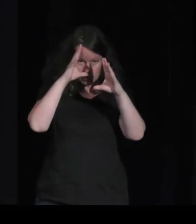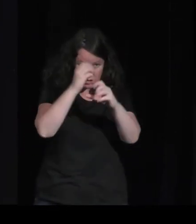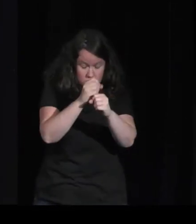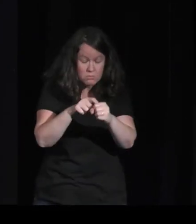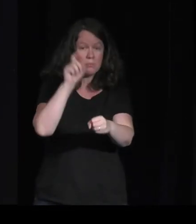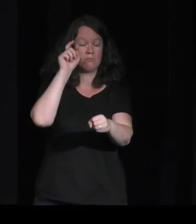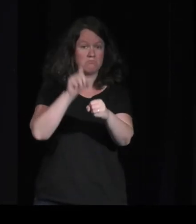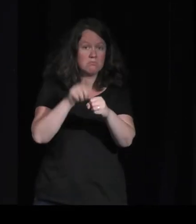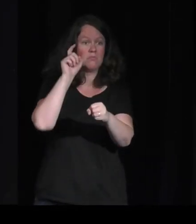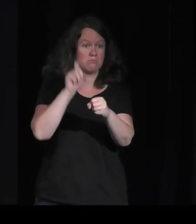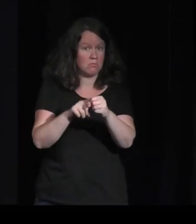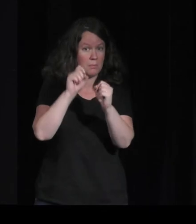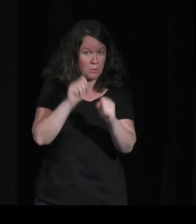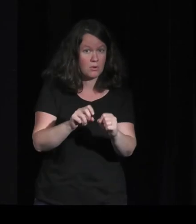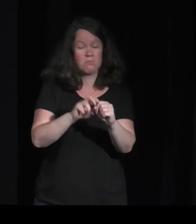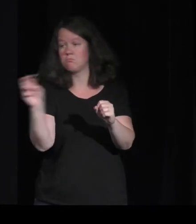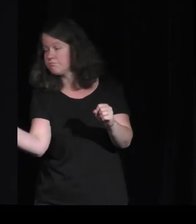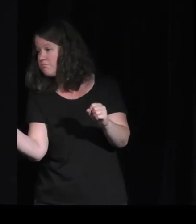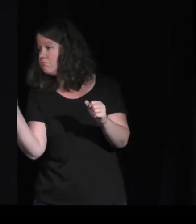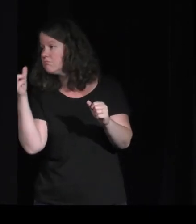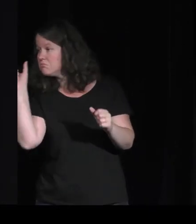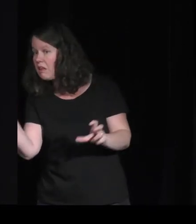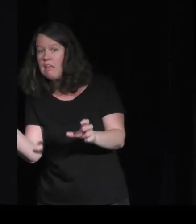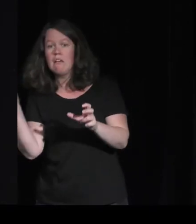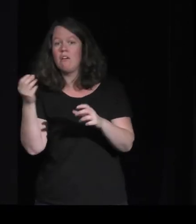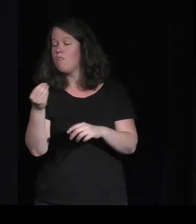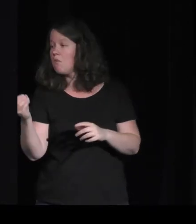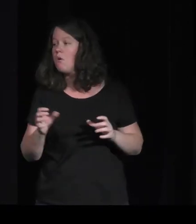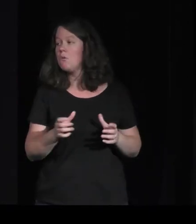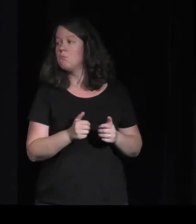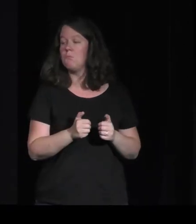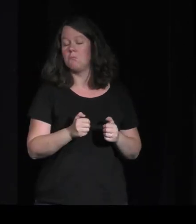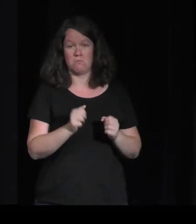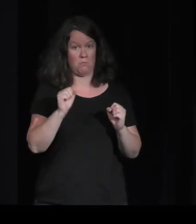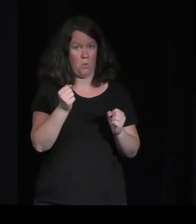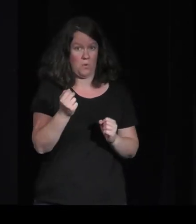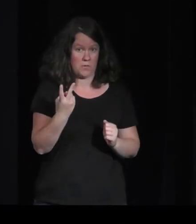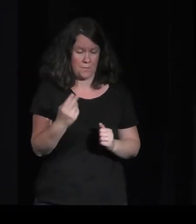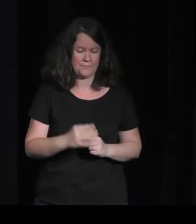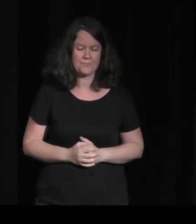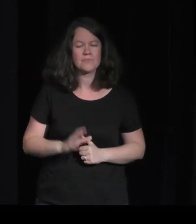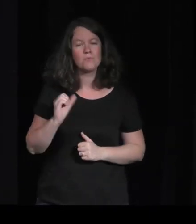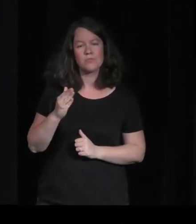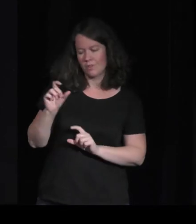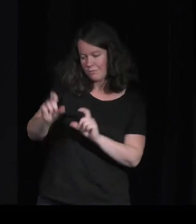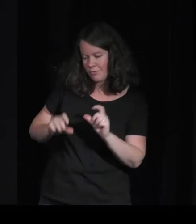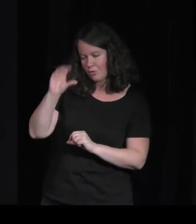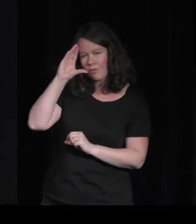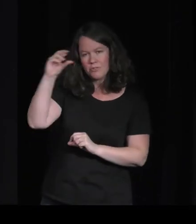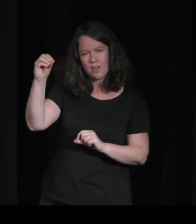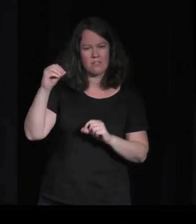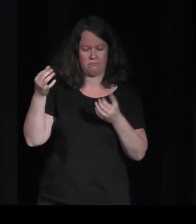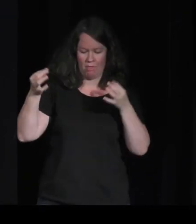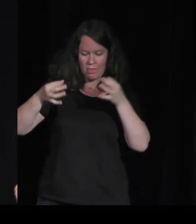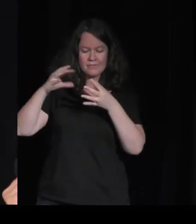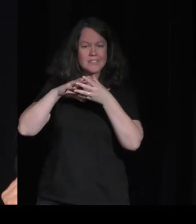interagit entre deux trucs. Donc, les expériences de jeux vidéo, souvent, c'est pas que des effets... Enfin, la vision, parfois, des designers, qui est normale,